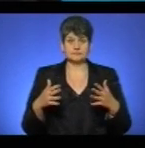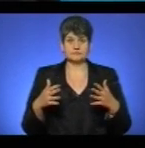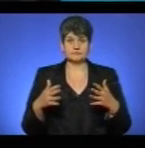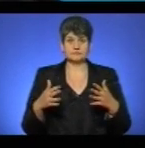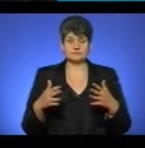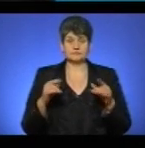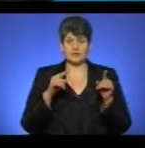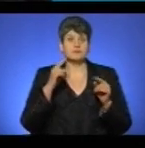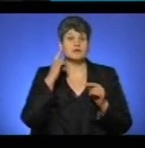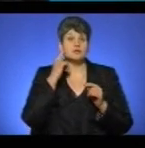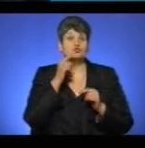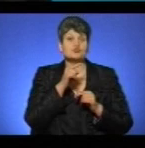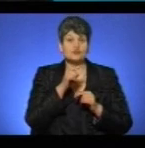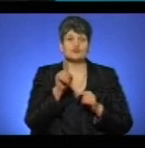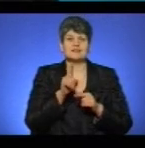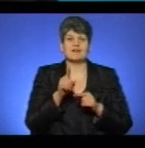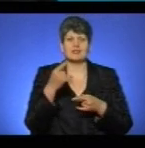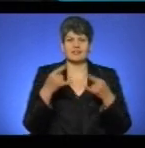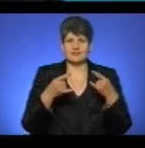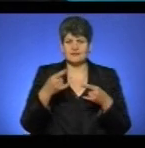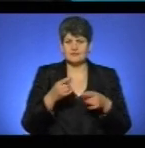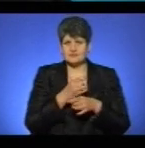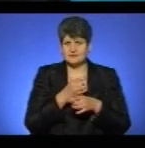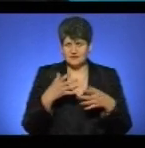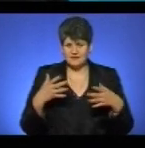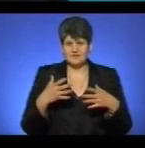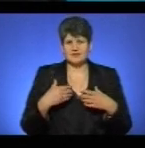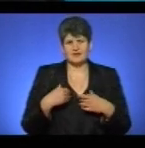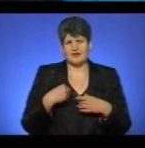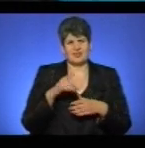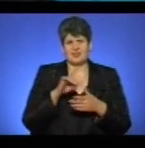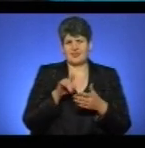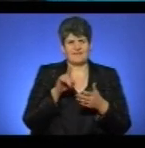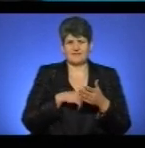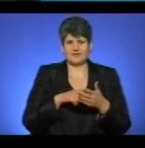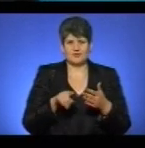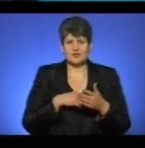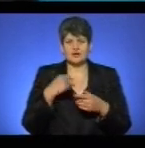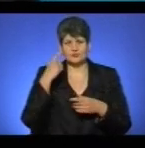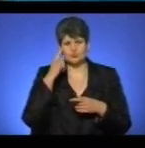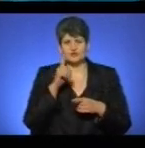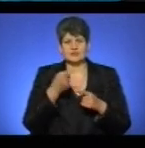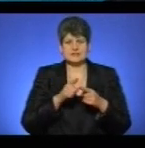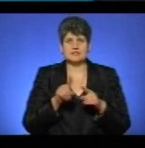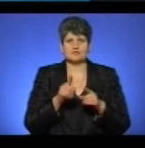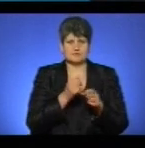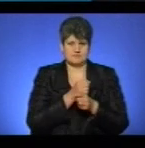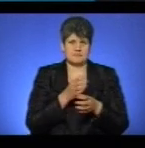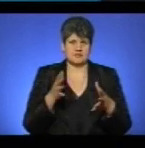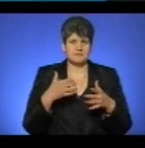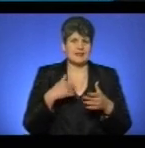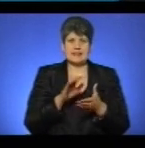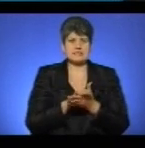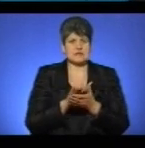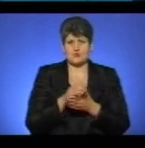Там я чув версію, що це телевізор взривався, хоча я особисто щось не вірю. Я думаю, що це щось більше. Ми не знайомі